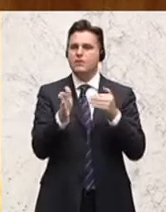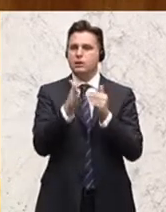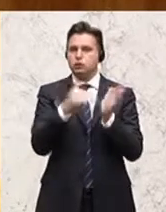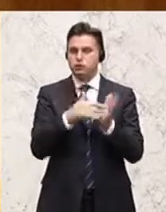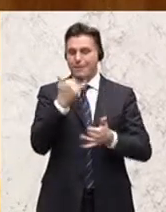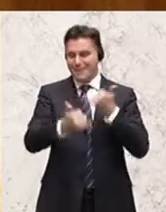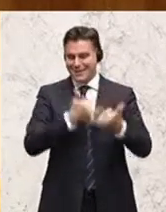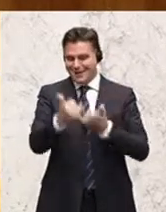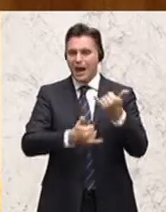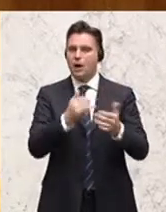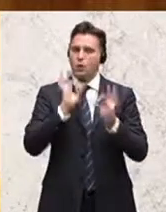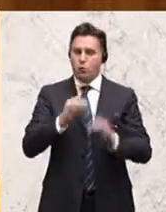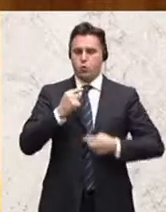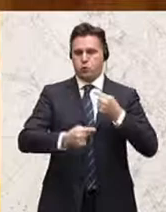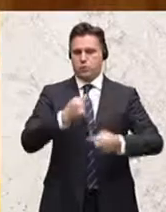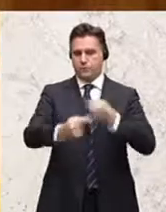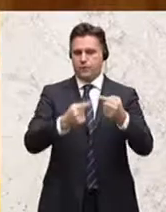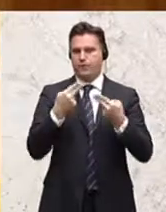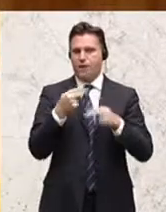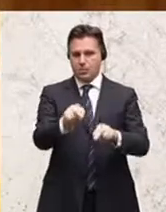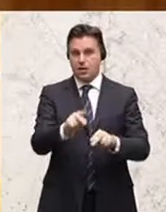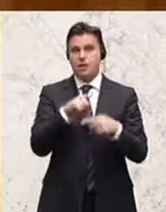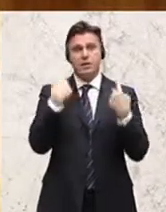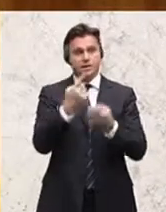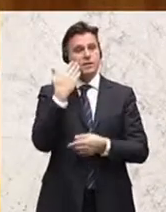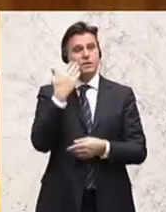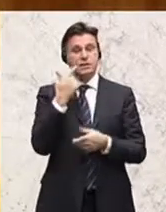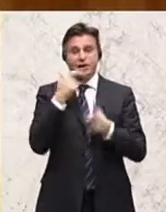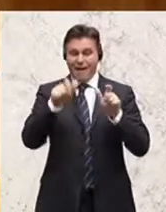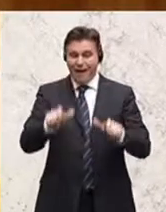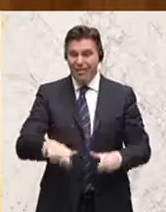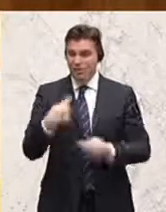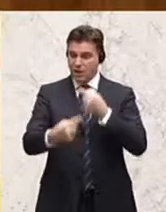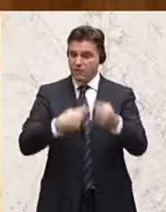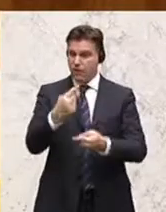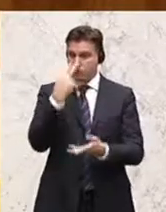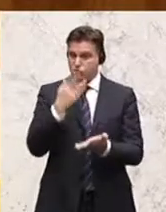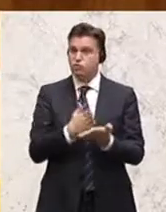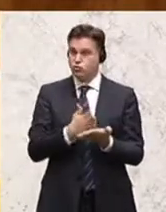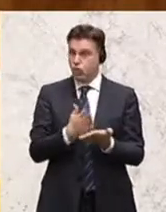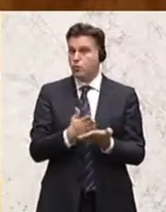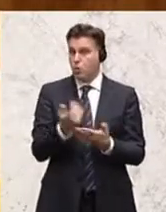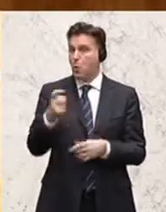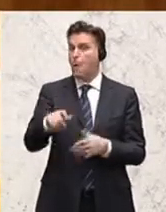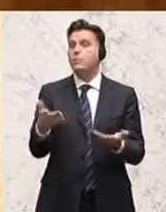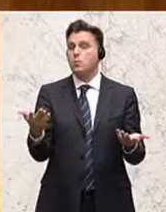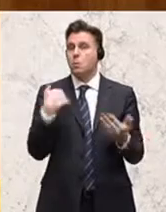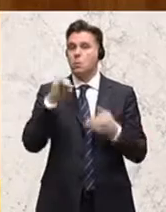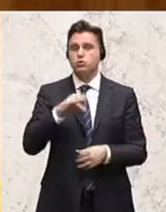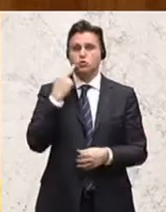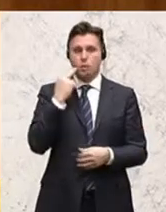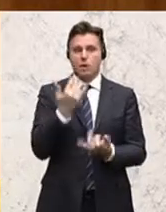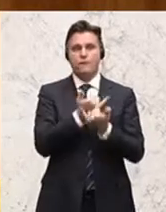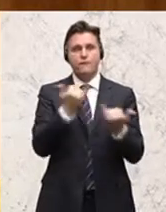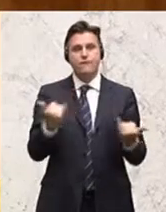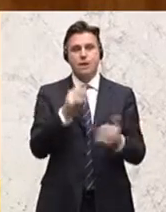nächsten Jahren gut aufrechterhalten werden können, weil wir alle wissen, dass die demografische Entwicklung dazu anleitet, dass wir uns darüber Gedanken machen, wie wir